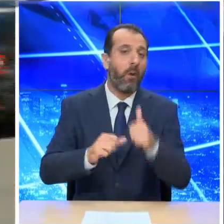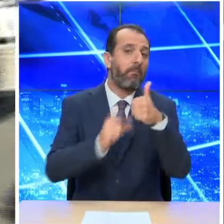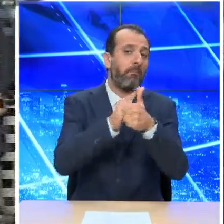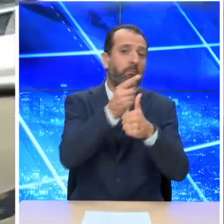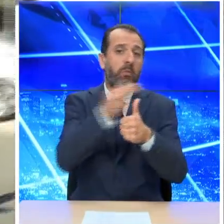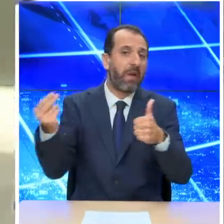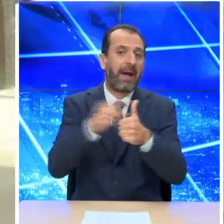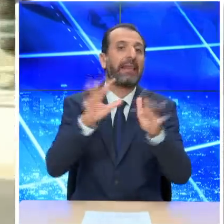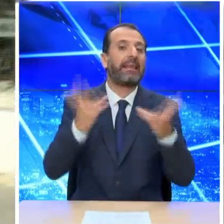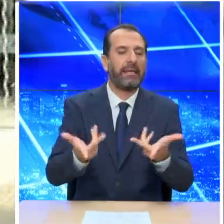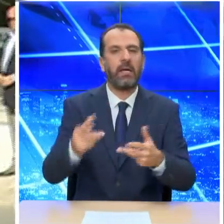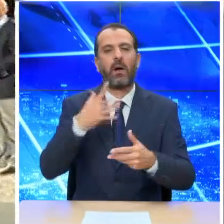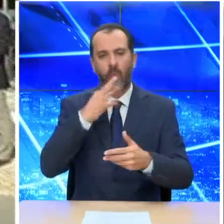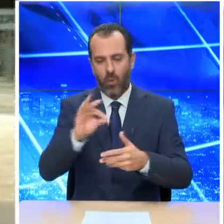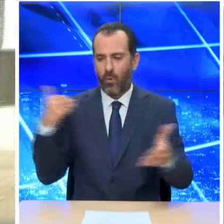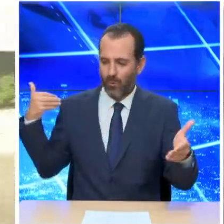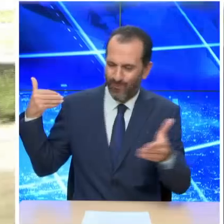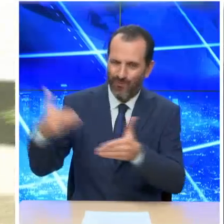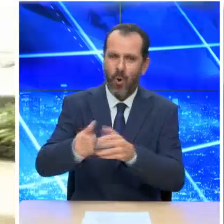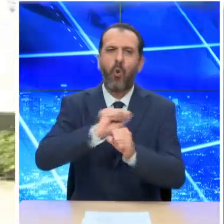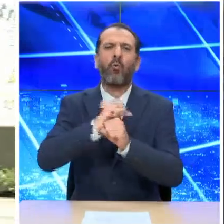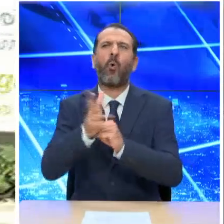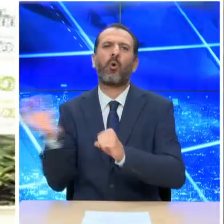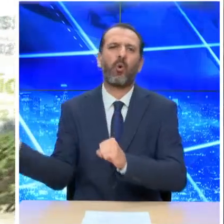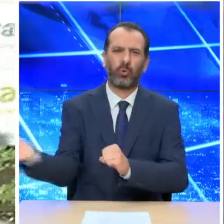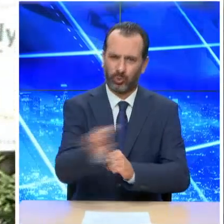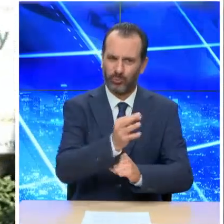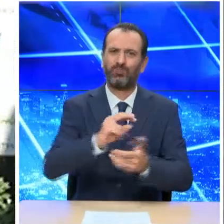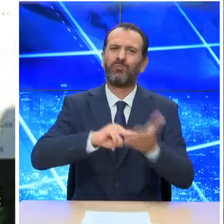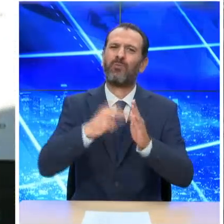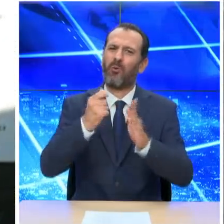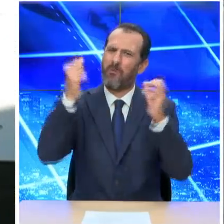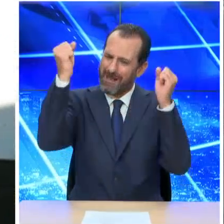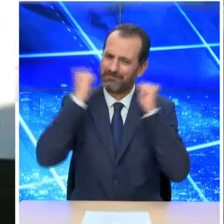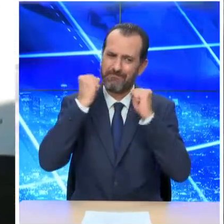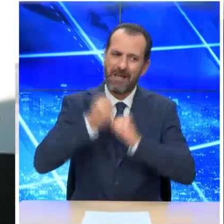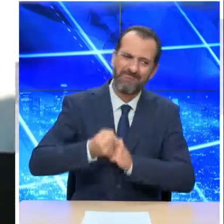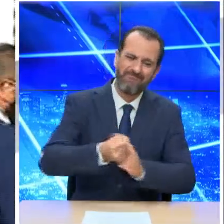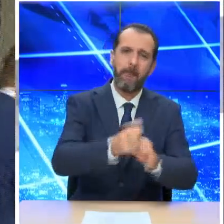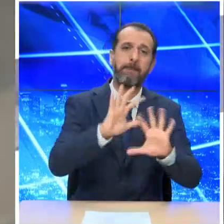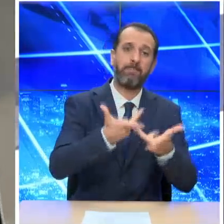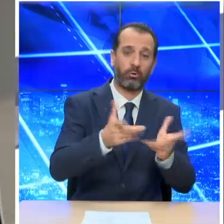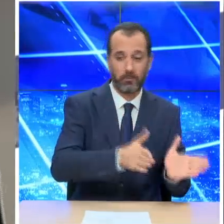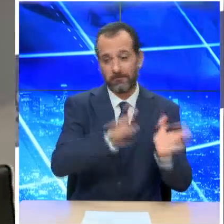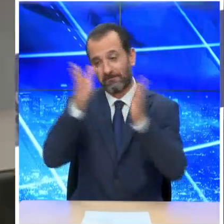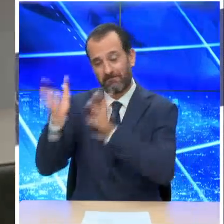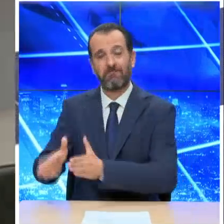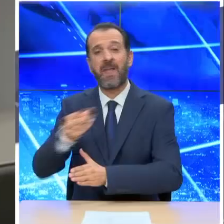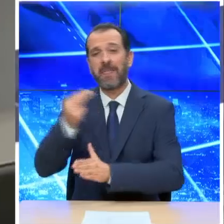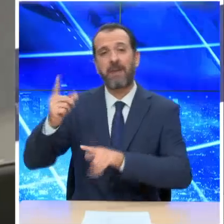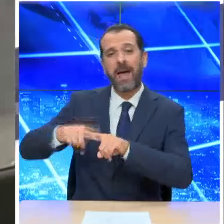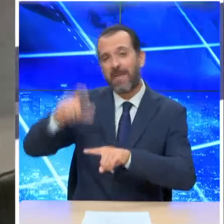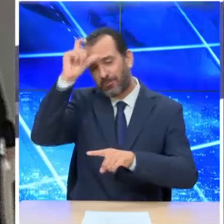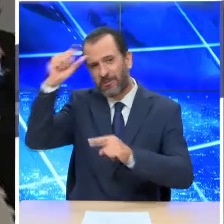Υπότιτλοι AUTHORWAVE Και τα ελληνοτουρκικά, ειδικά το κομμάτι της ενίσχυσης των ενόπλων